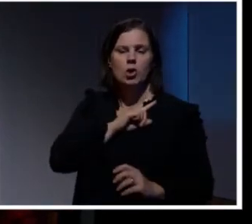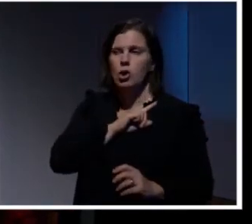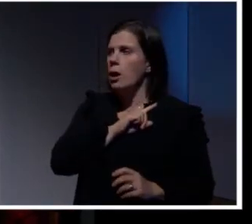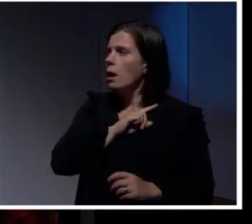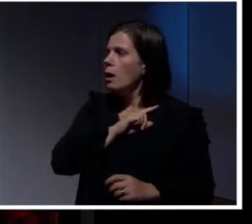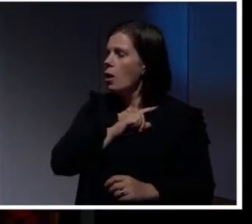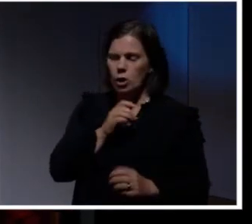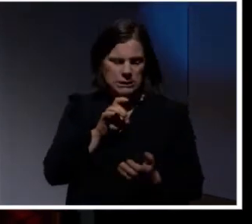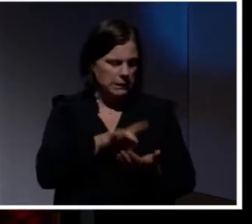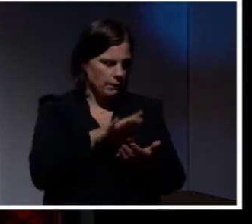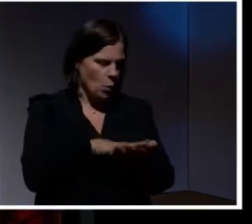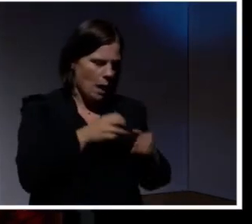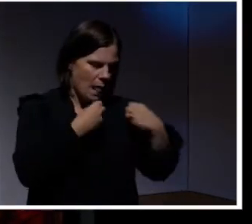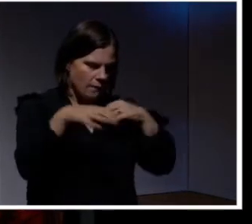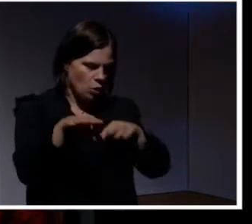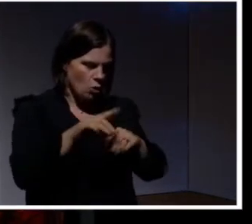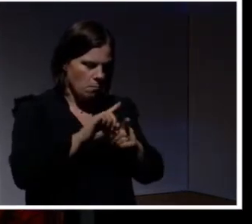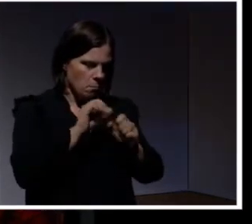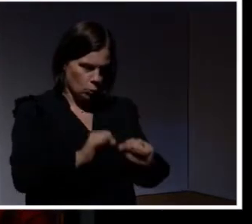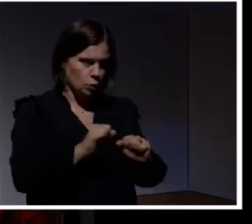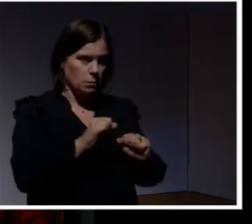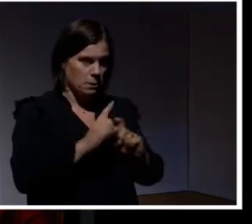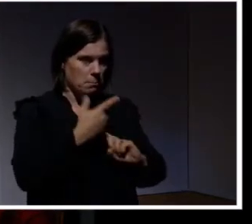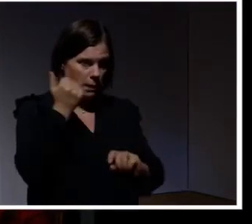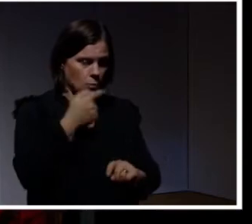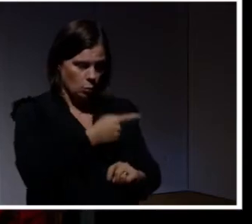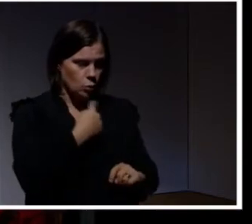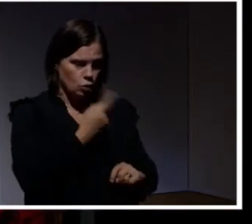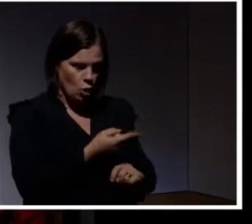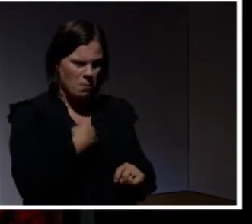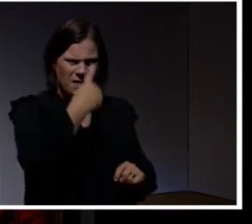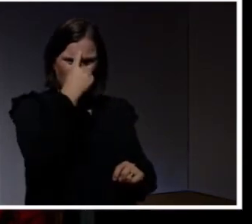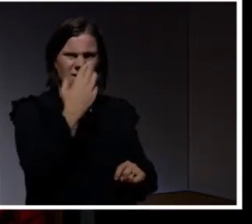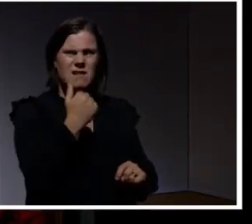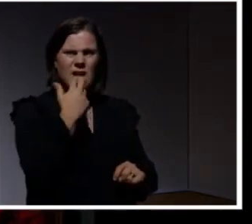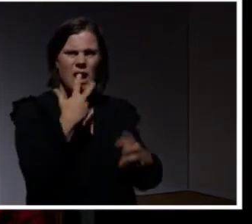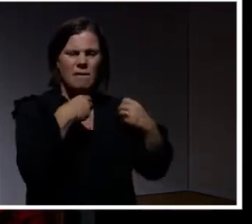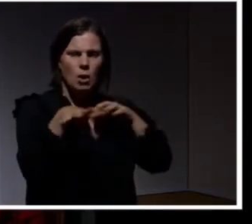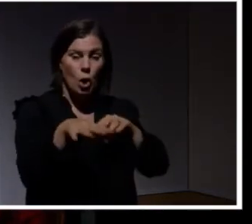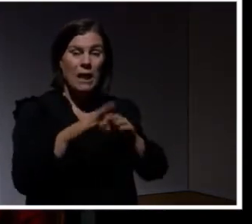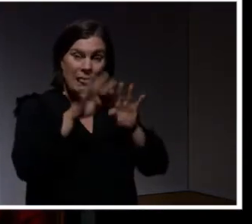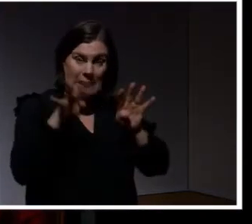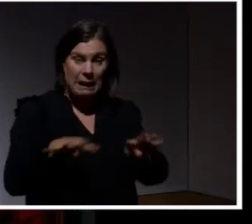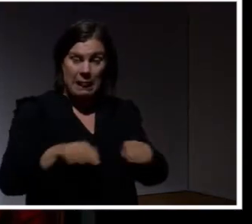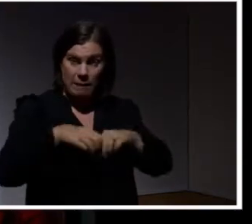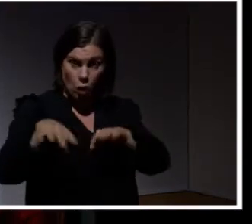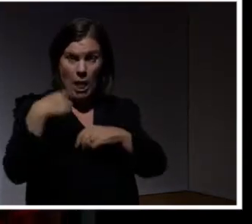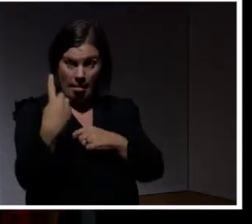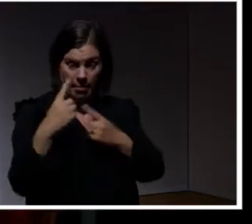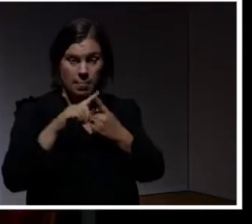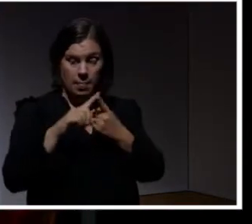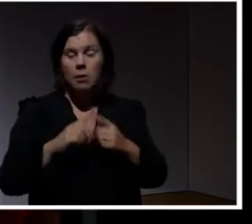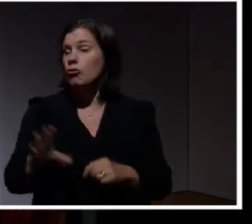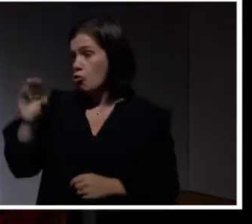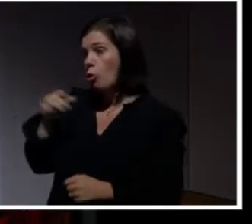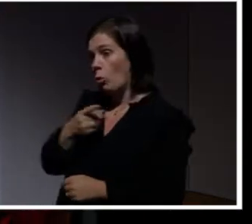Jag har faktiskt skrivit upp här, leverantörerna måste bli bättre som du också nämnde tidigare. Och då tänkte du lite vilka leverantörer är det här? Så internetleverantörerna är en? Ja och de har